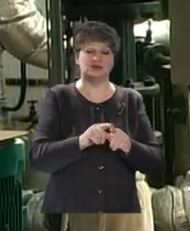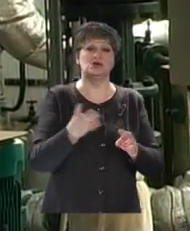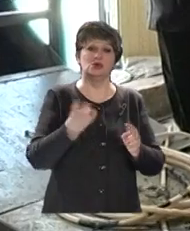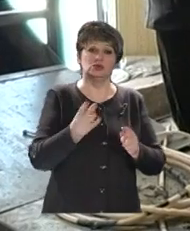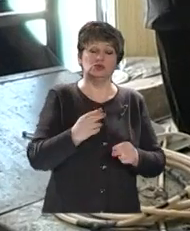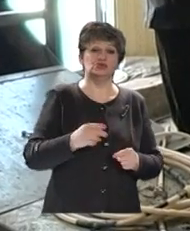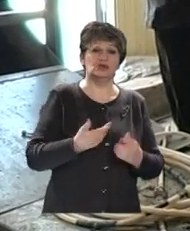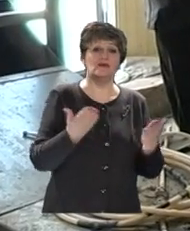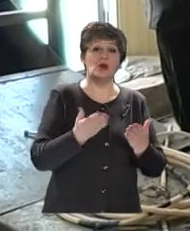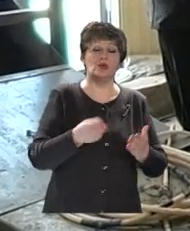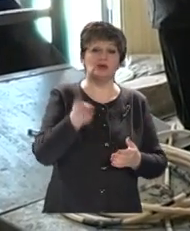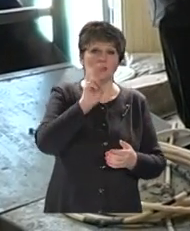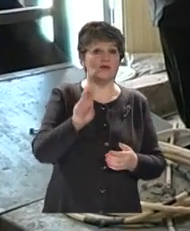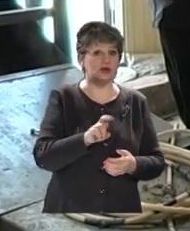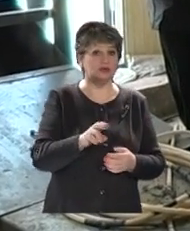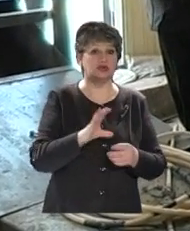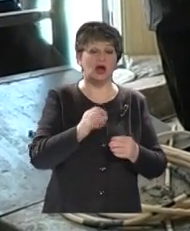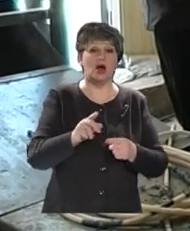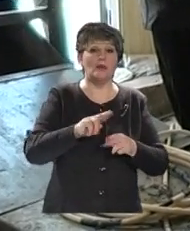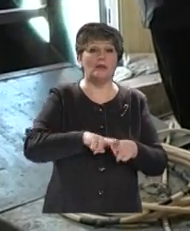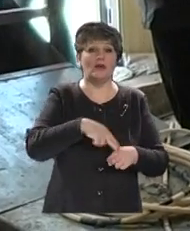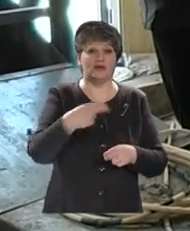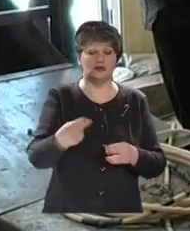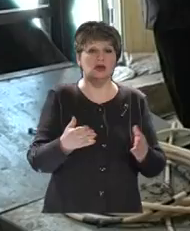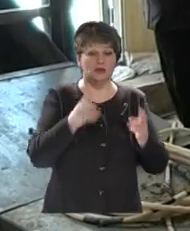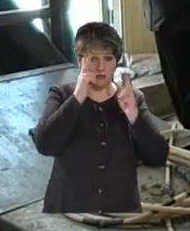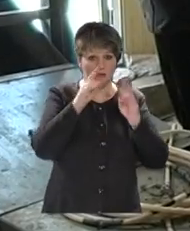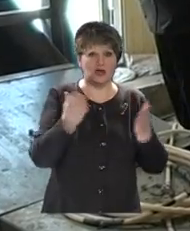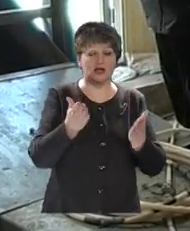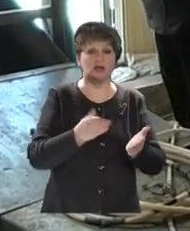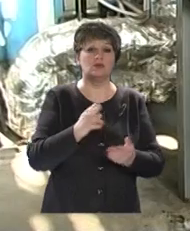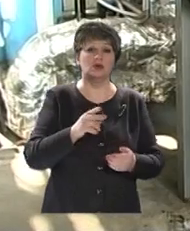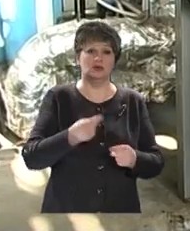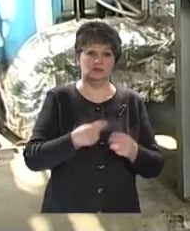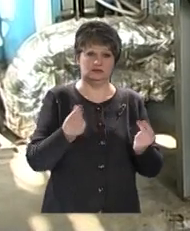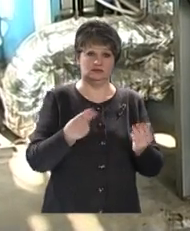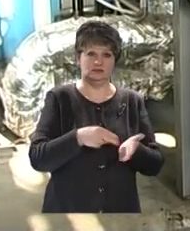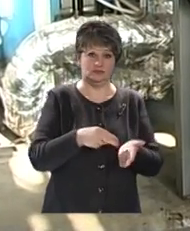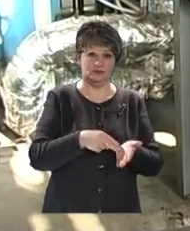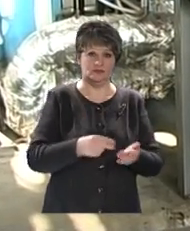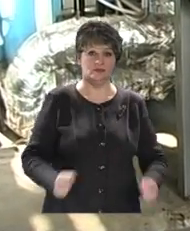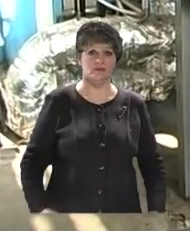А повертати доведеться своєй, бозна за яким курсом. Станіслав Шемет, Томас Горозя, Черкаська служба новин.